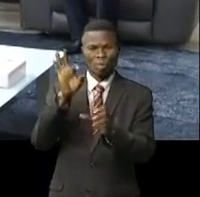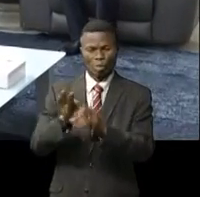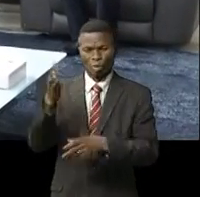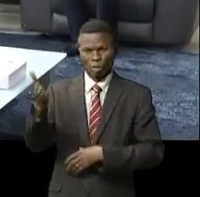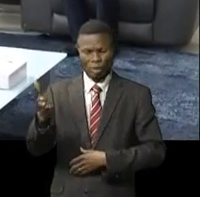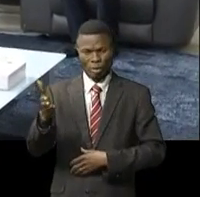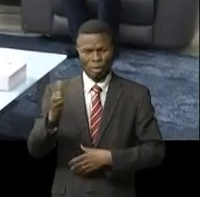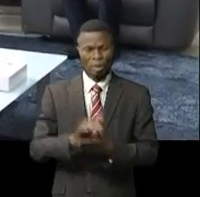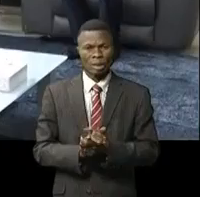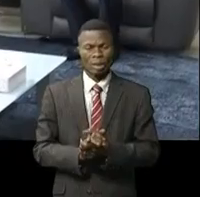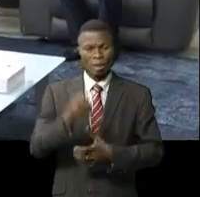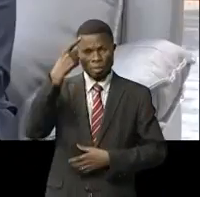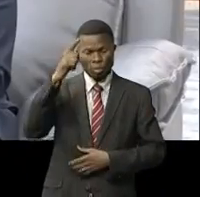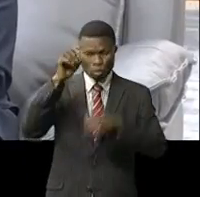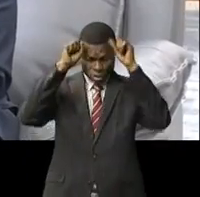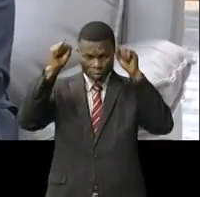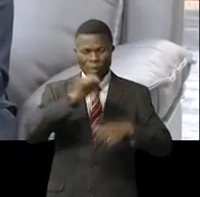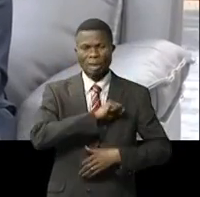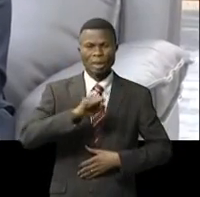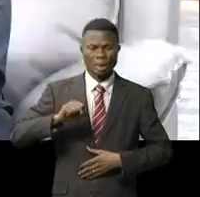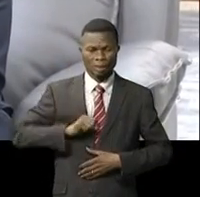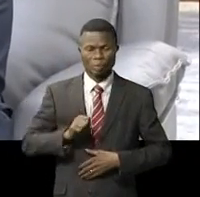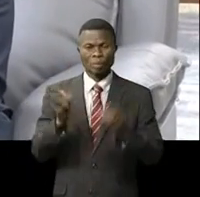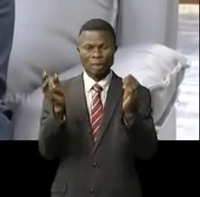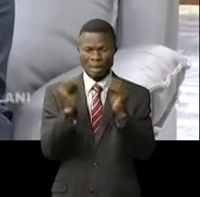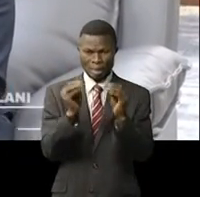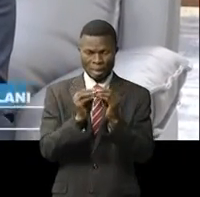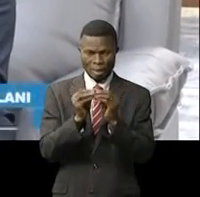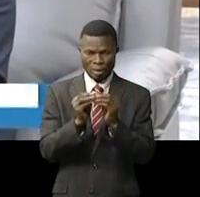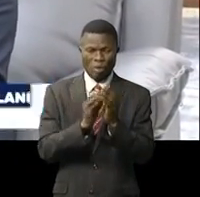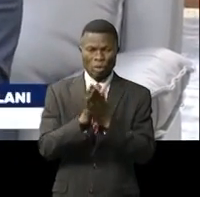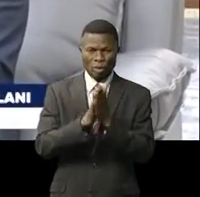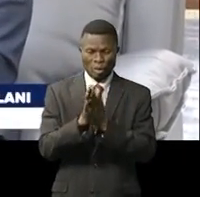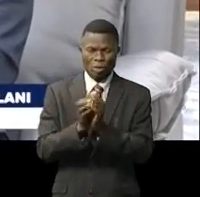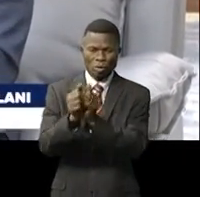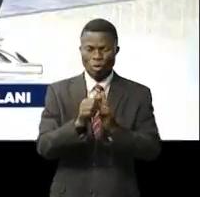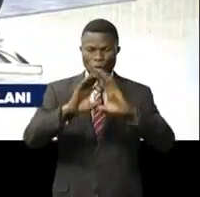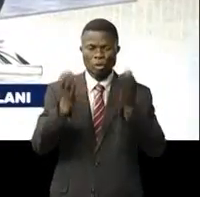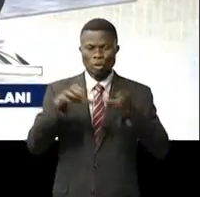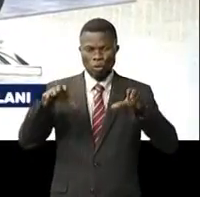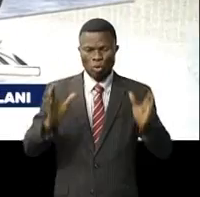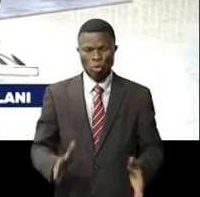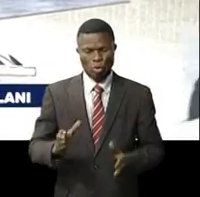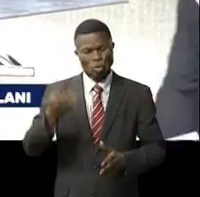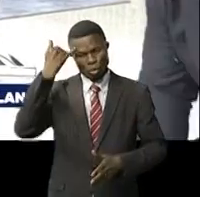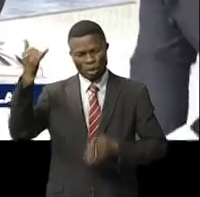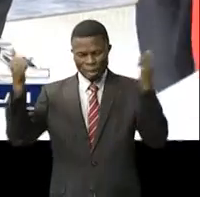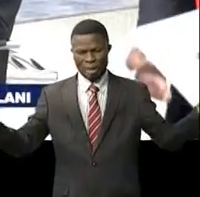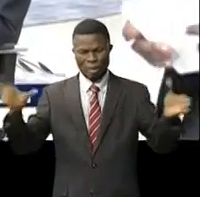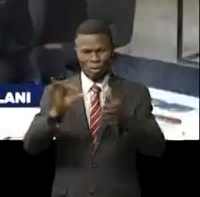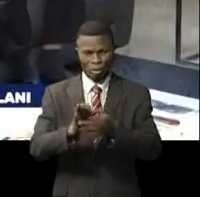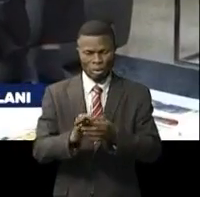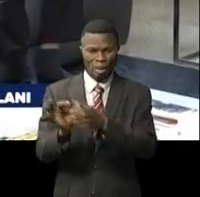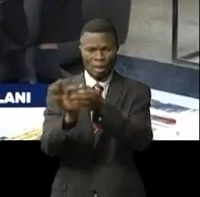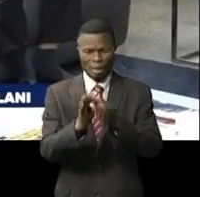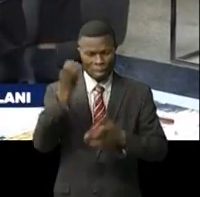Selon l'ordre de Modeste Baatiloukwebo, la rencontre mettra autour d'une même table tous les Congolais de toutes tendances confondues et